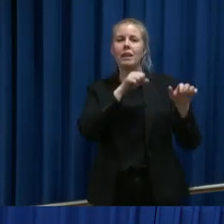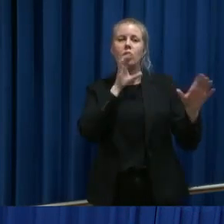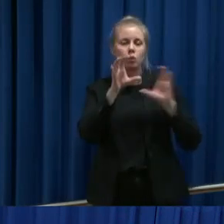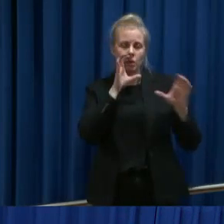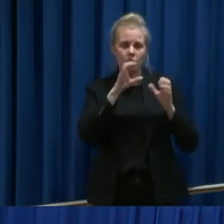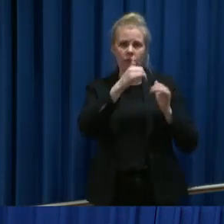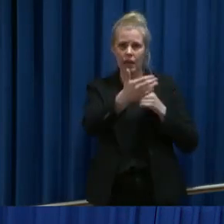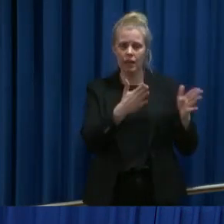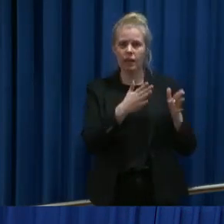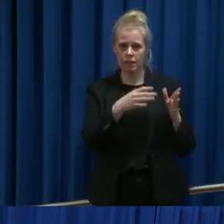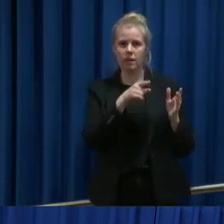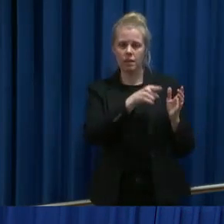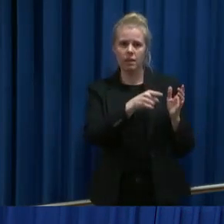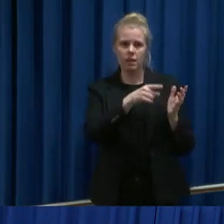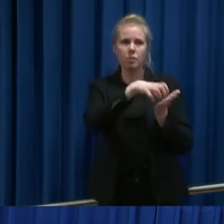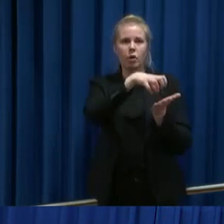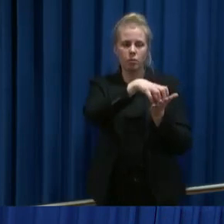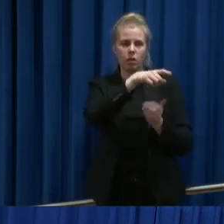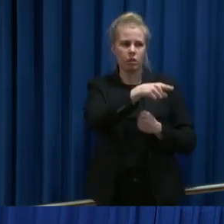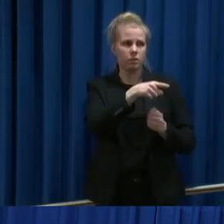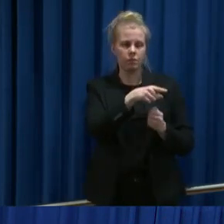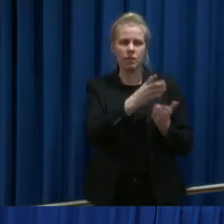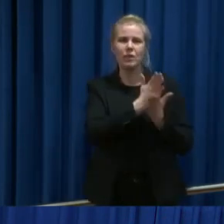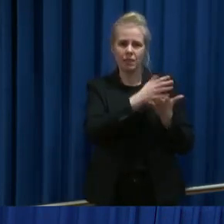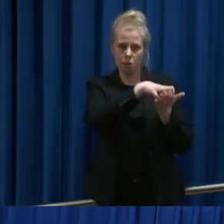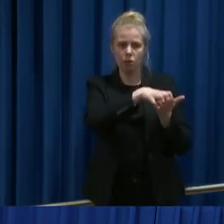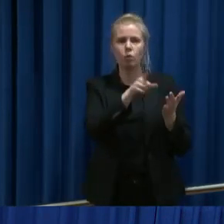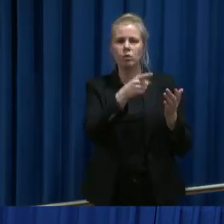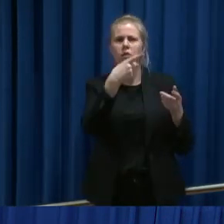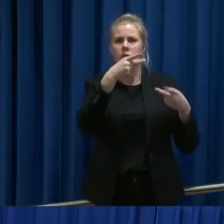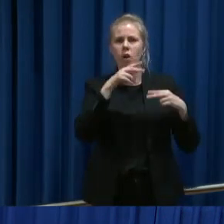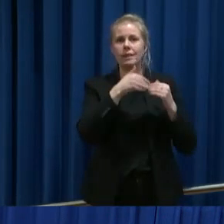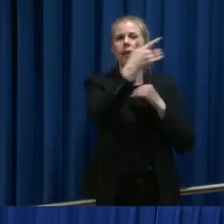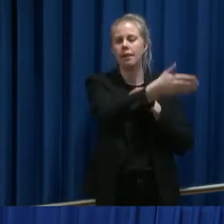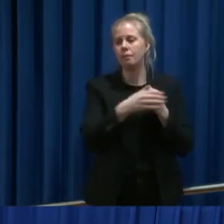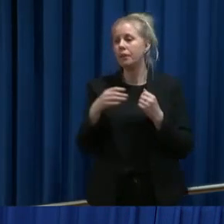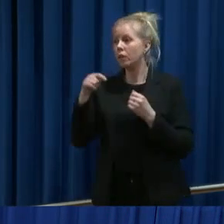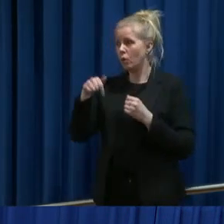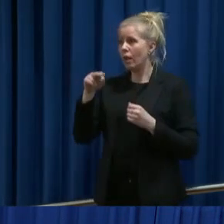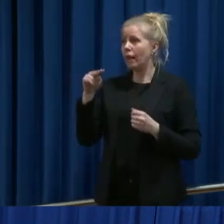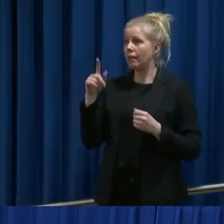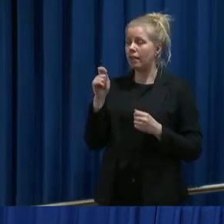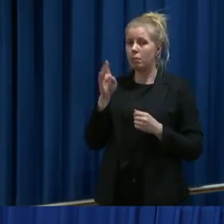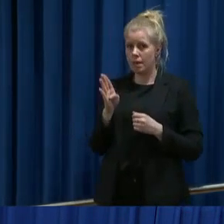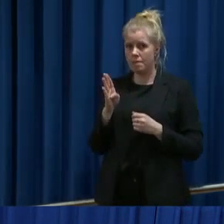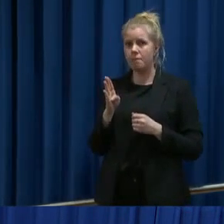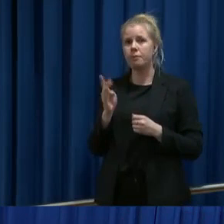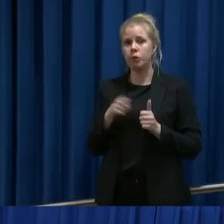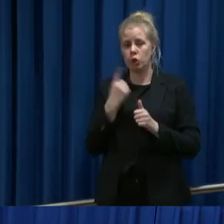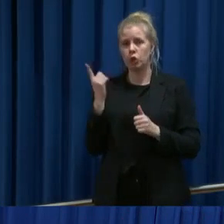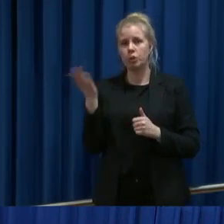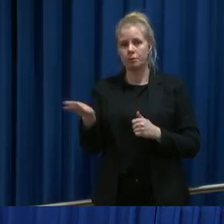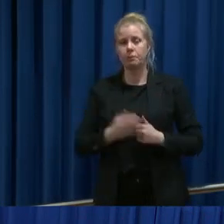så vil hun være tilgjengelig for telefonintervjuer i bakkant. Da første her er NTB som kan gjøre seg klar, og deretter er det TV 2.